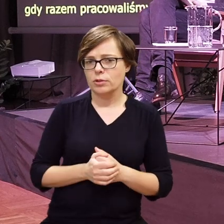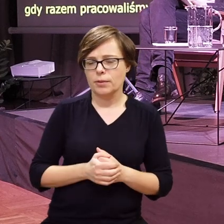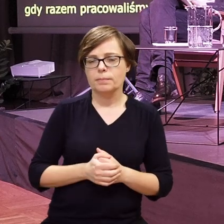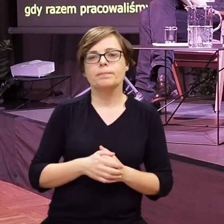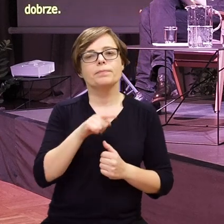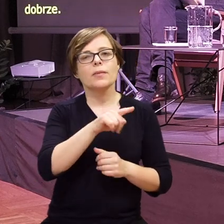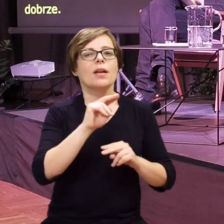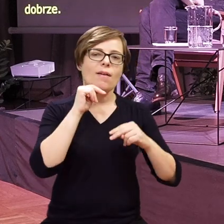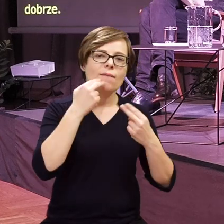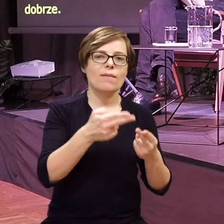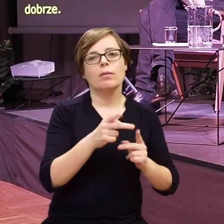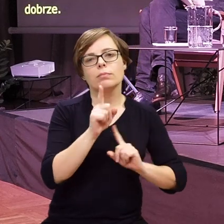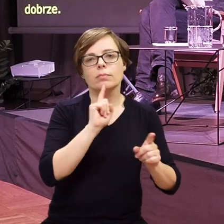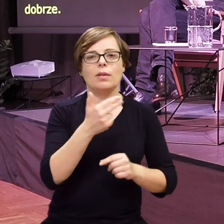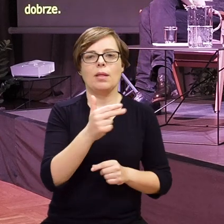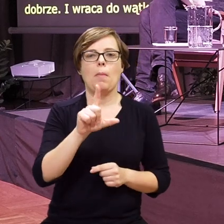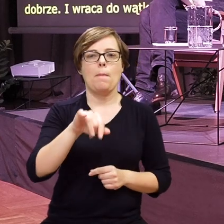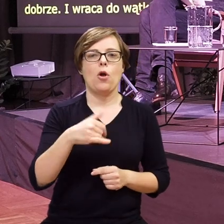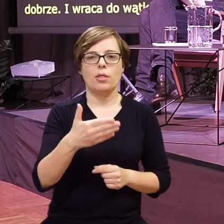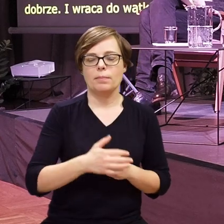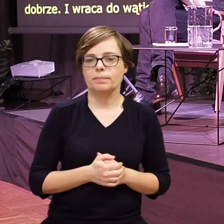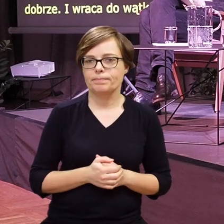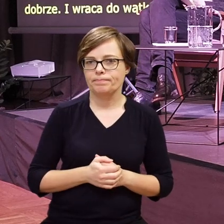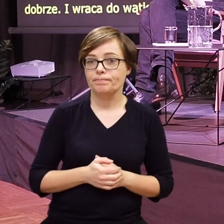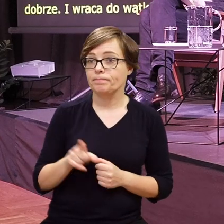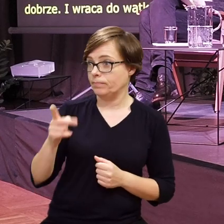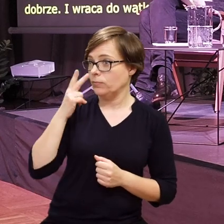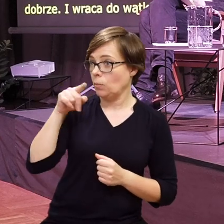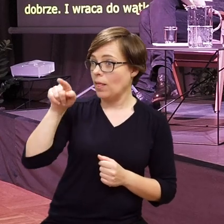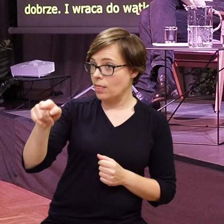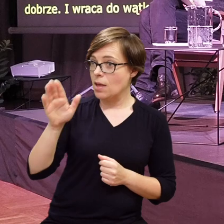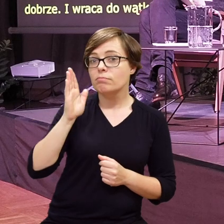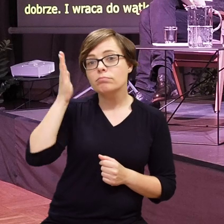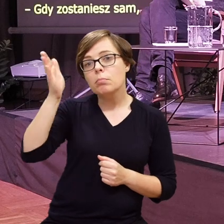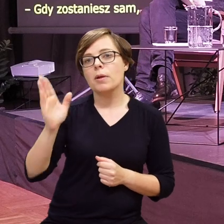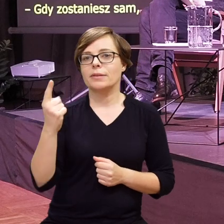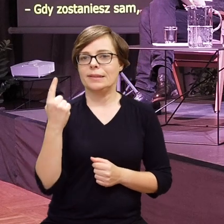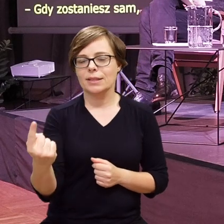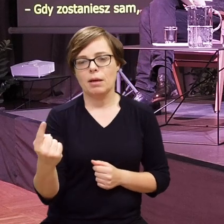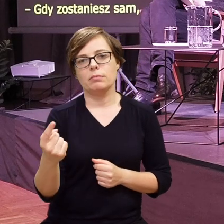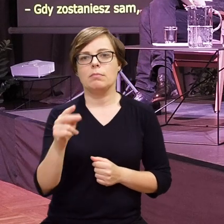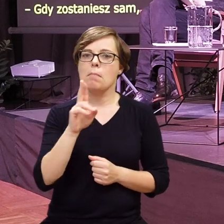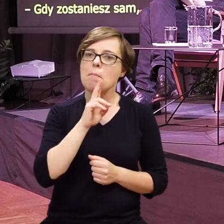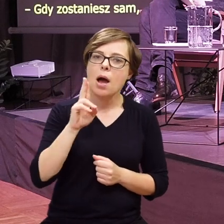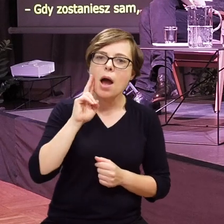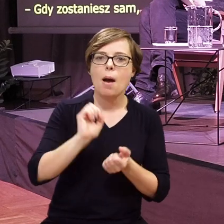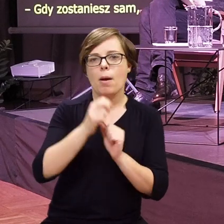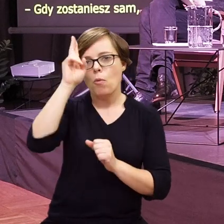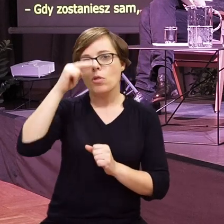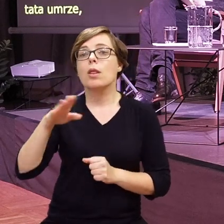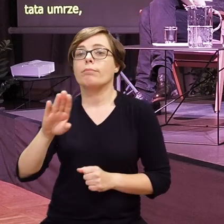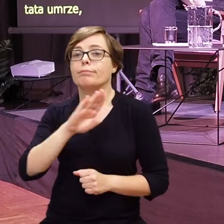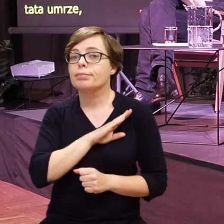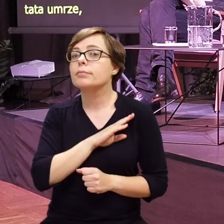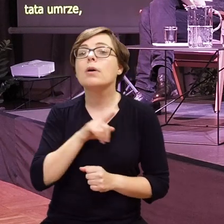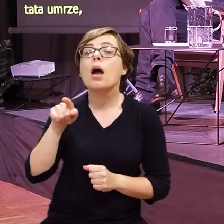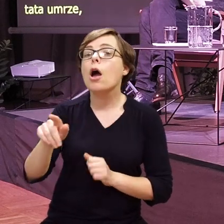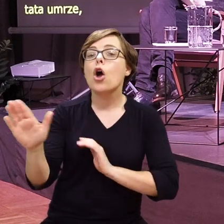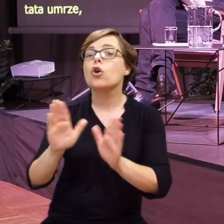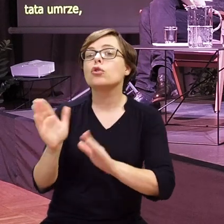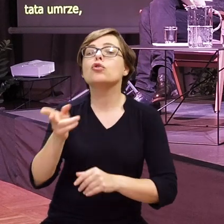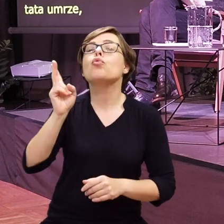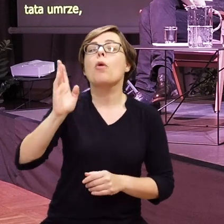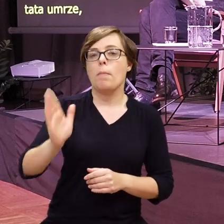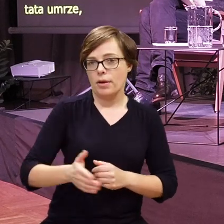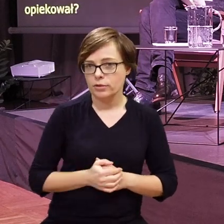I wraca do wątku PJM. Gdy zostaniesz sam, mama albo tata umrze, to kto będzie się tobą